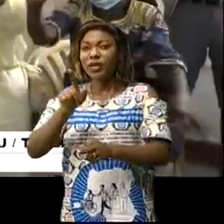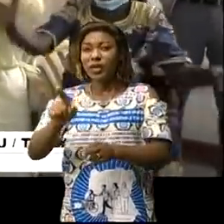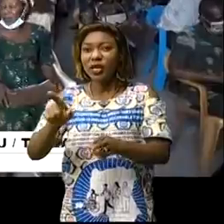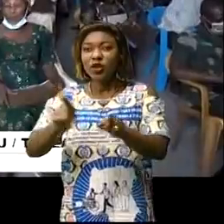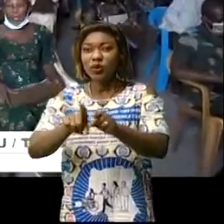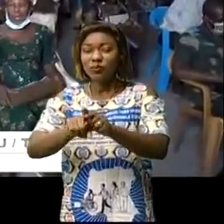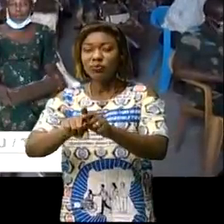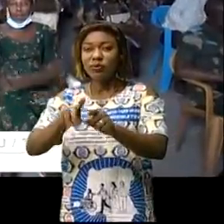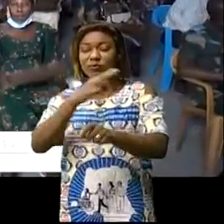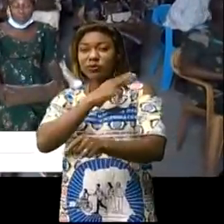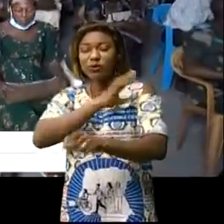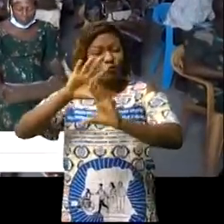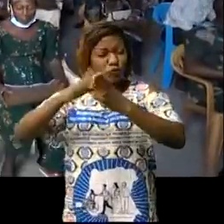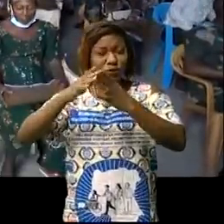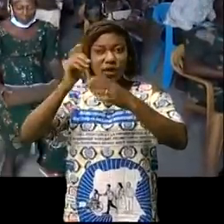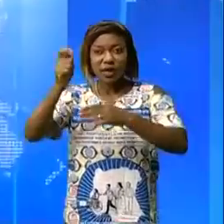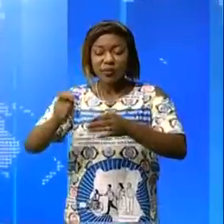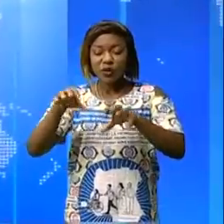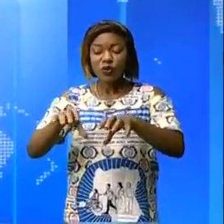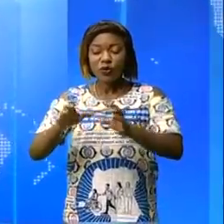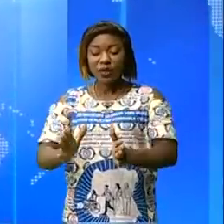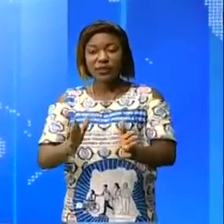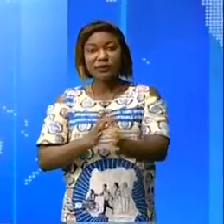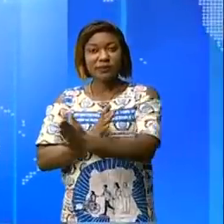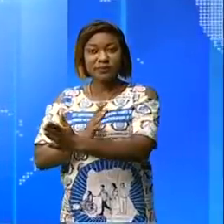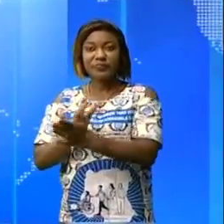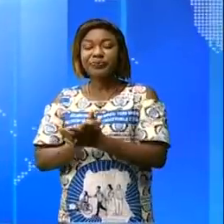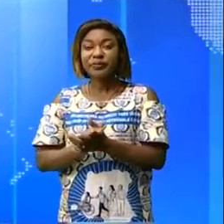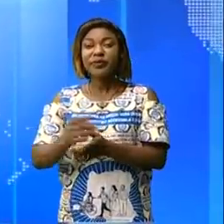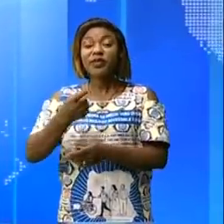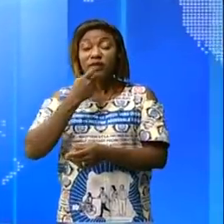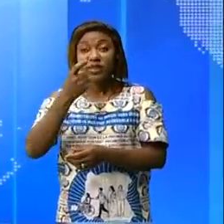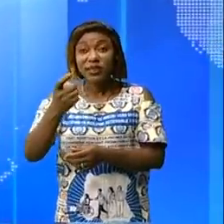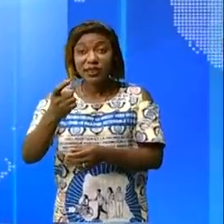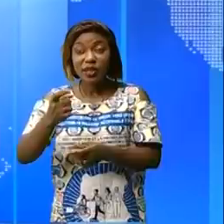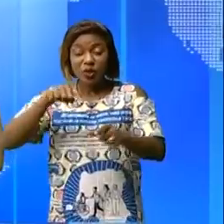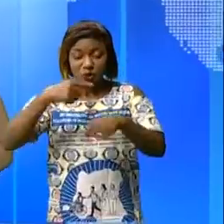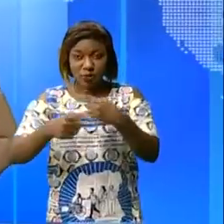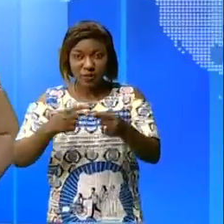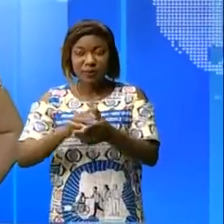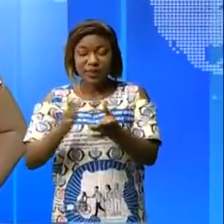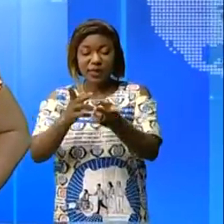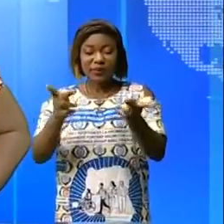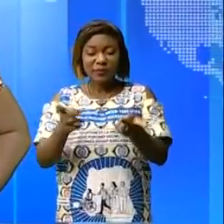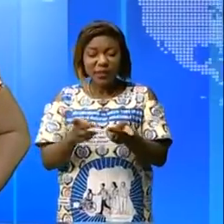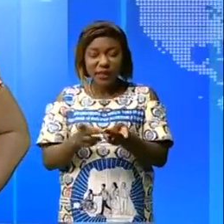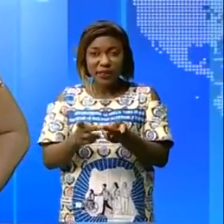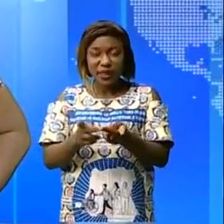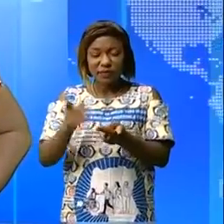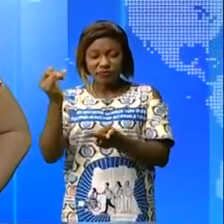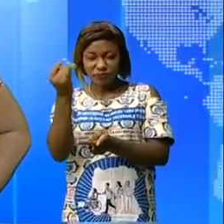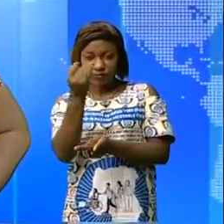patriarche de toute l'armée congolais Je vous le disais au sommaire la place des évolués